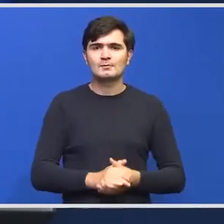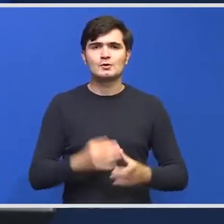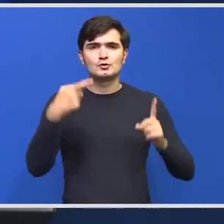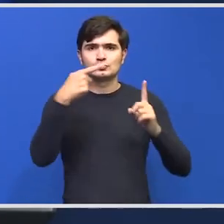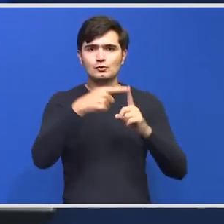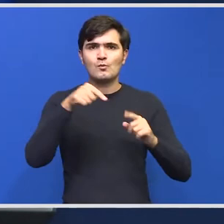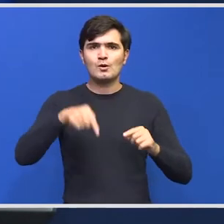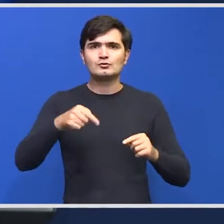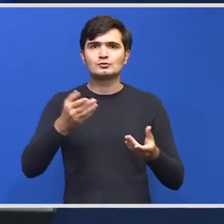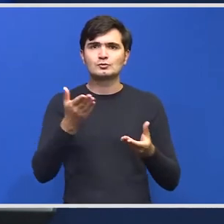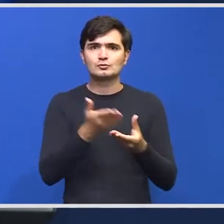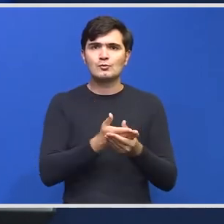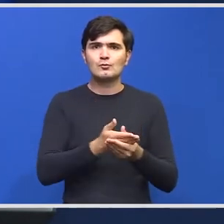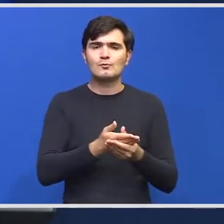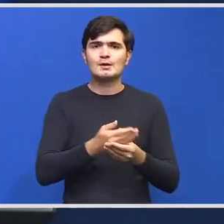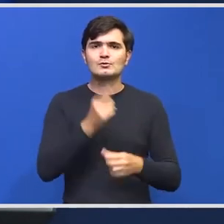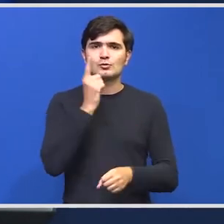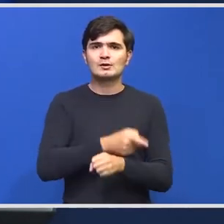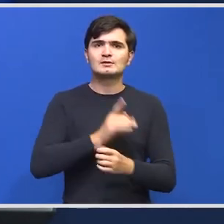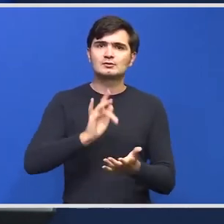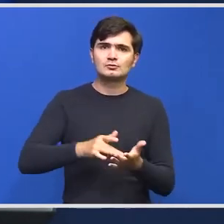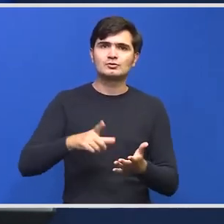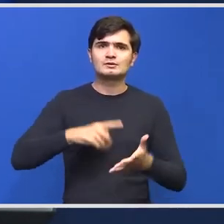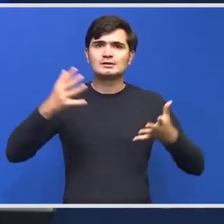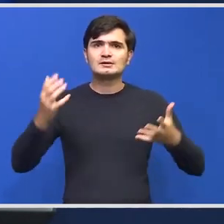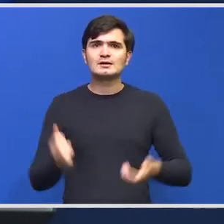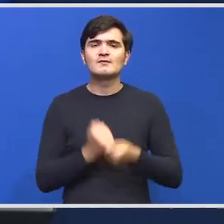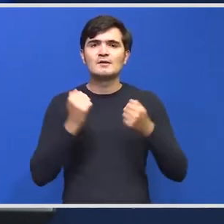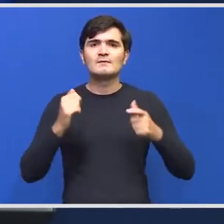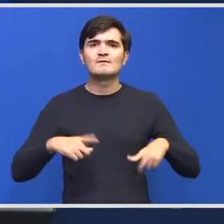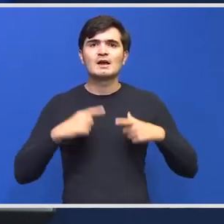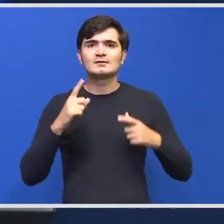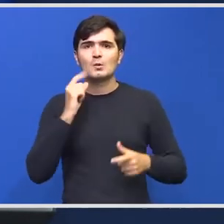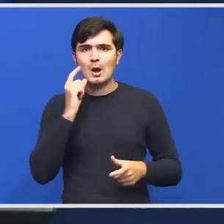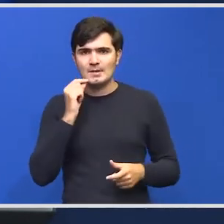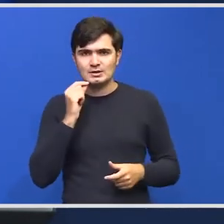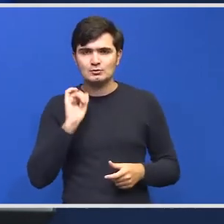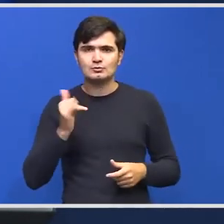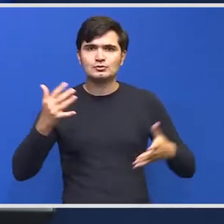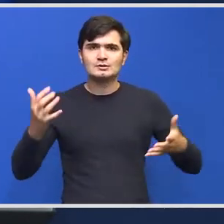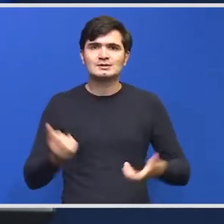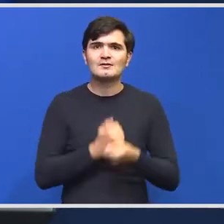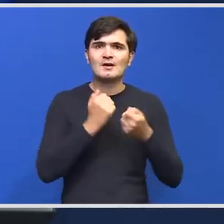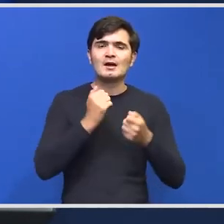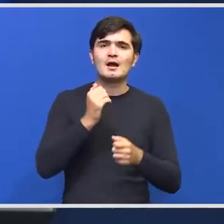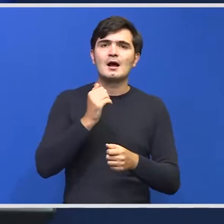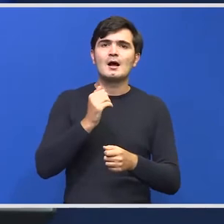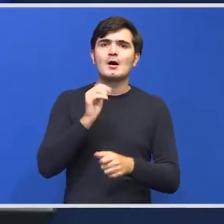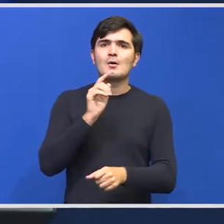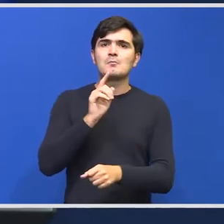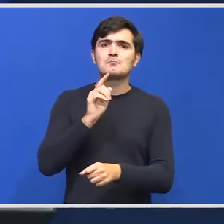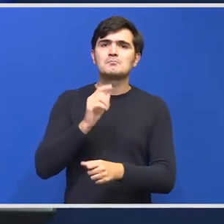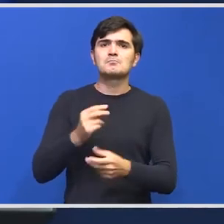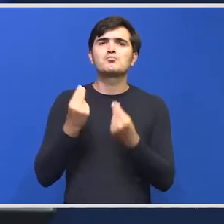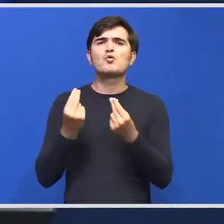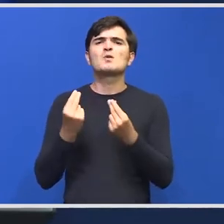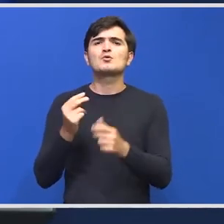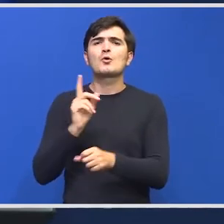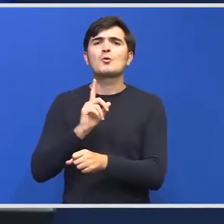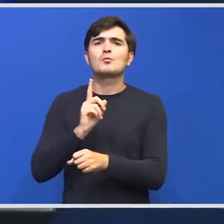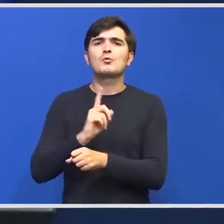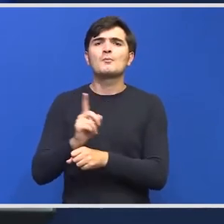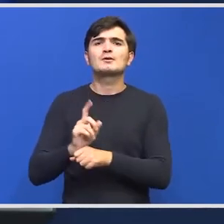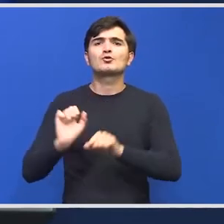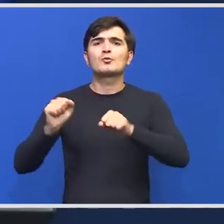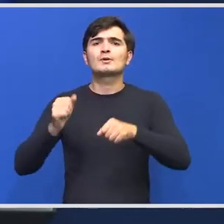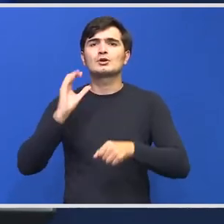Scopul acestei ordonanțe de urgență este salvarea vieții oamenilor și salvarea bunurilor create de om. Sunt valori esențiale